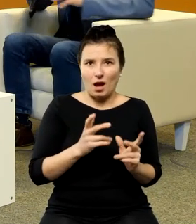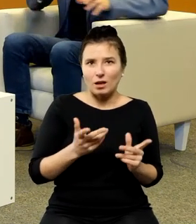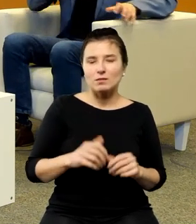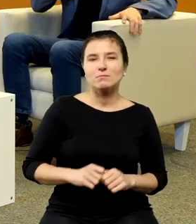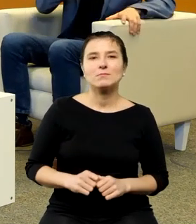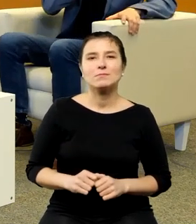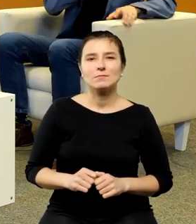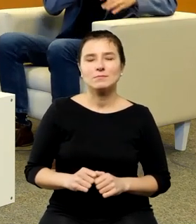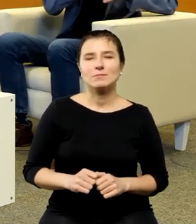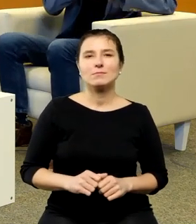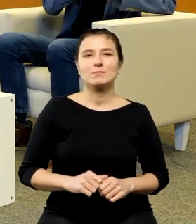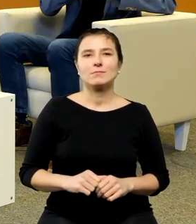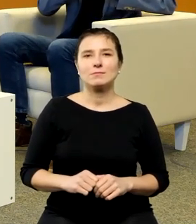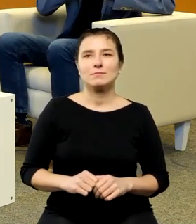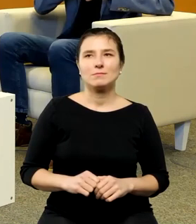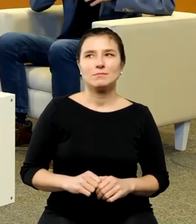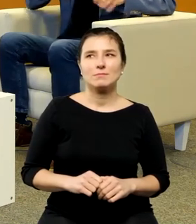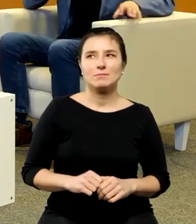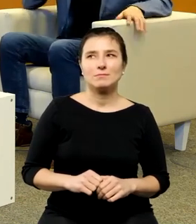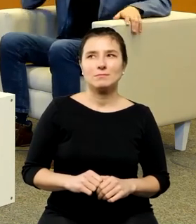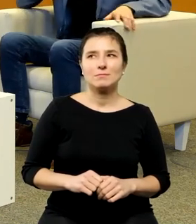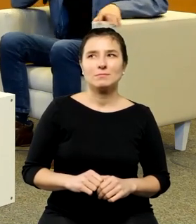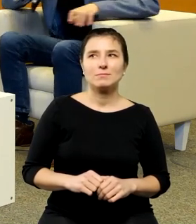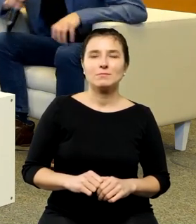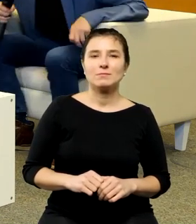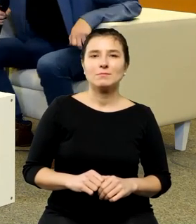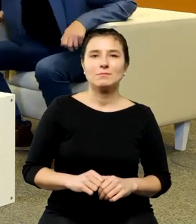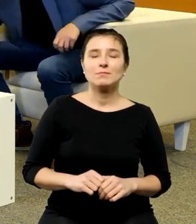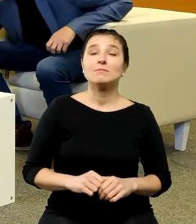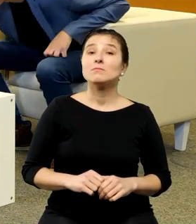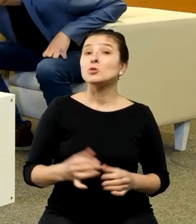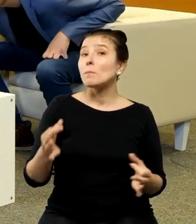czy mamy jeszcze jakieś pytania